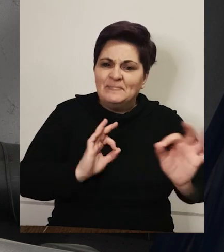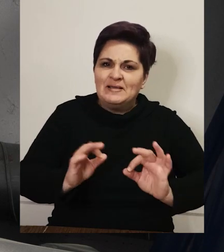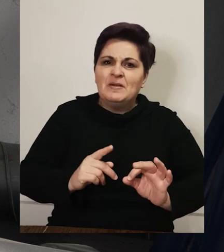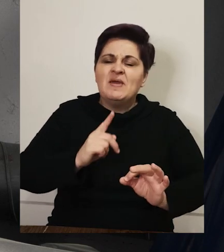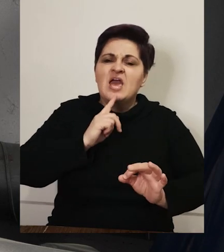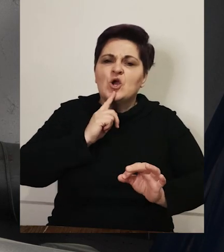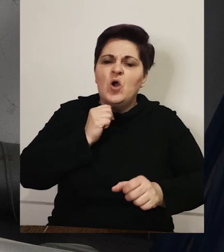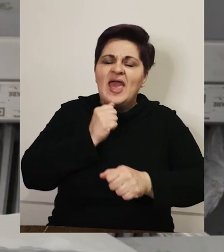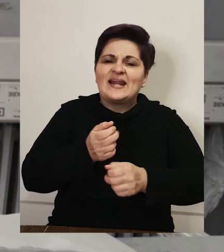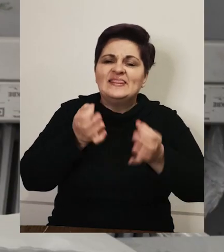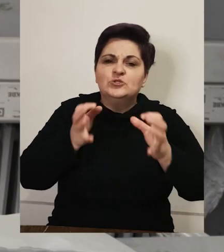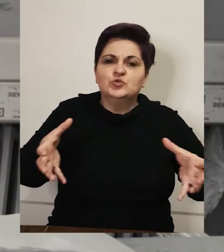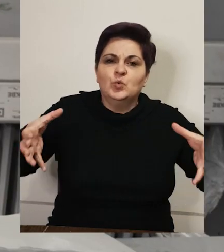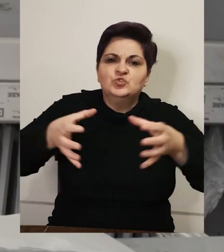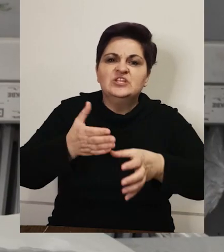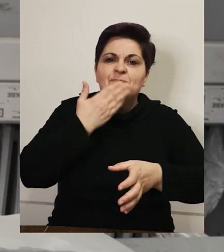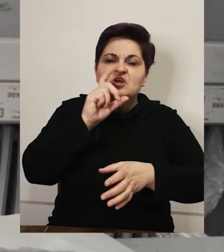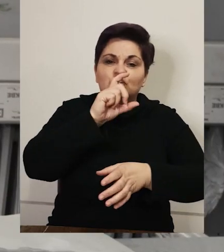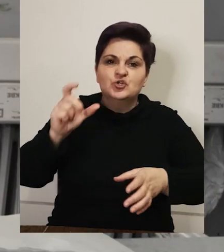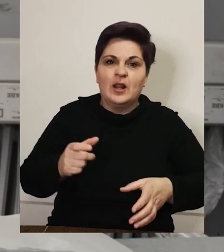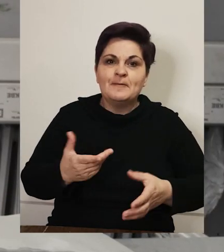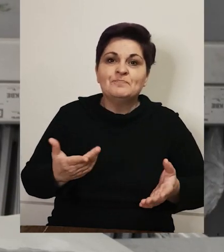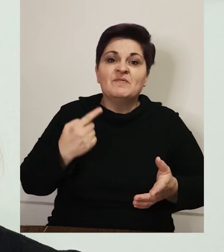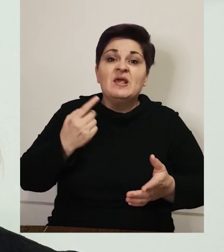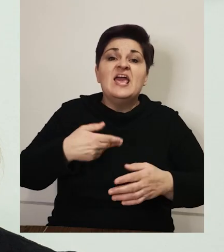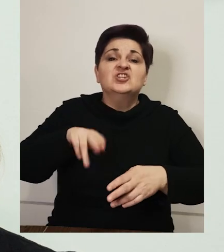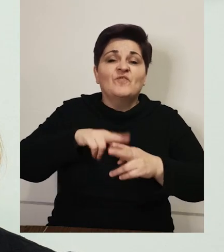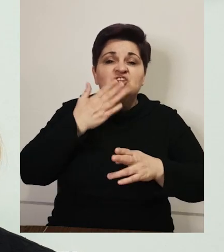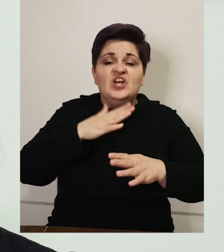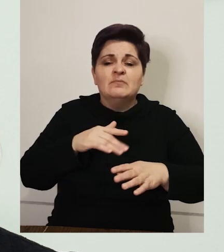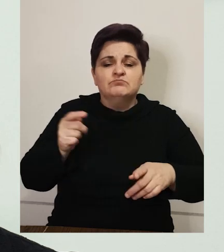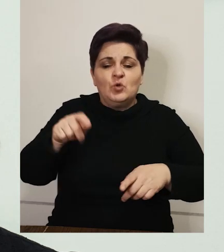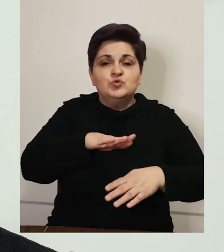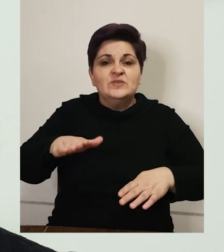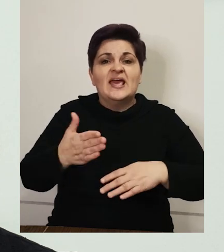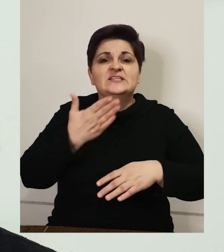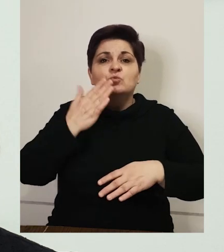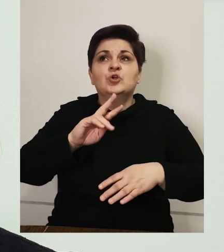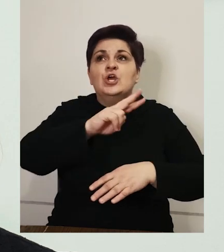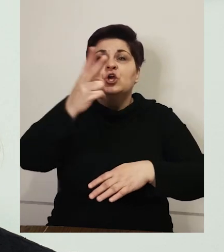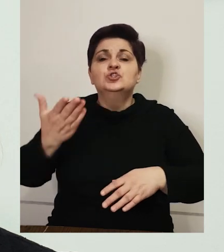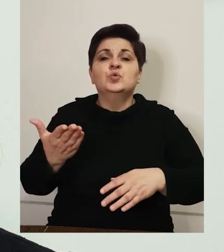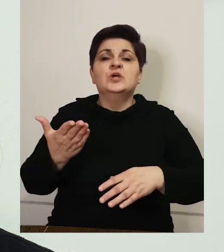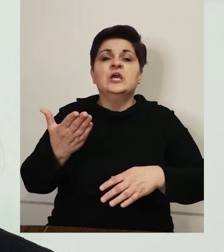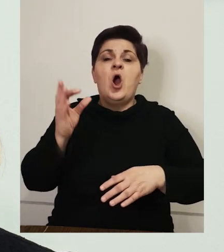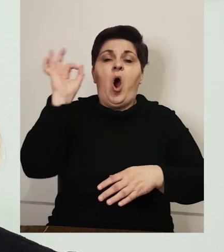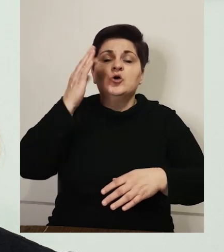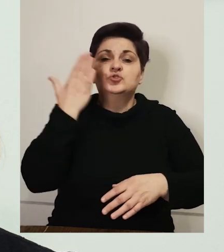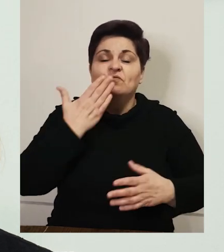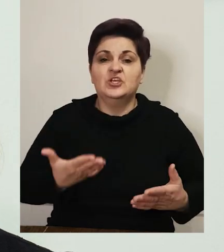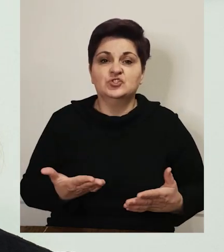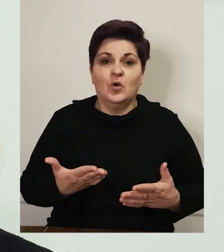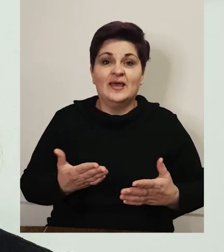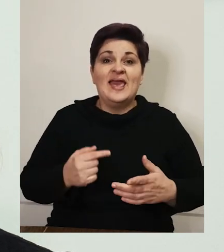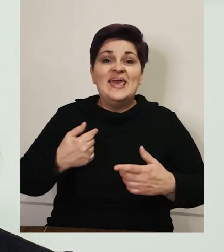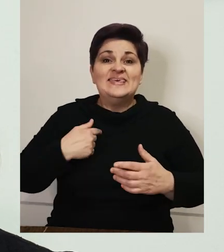učenica prethodi priprema koju provodi stručni tim škole. Uloga je da dovedemo što više djece kod nas na školovanje iz ovih drugih